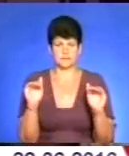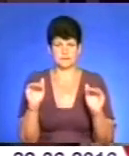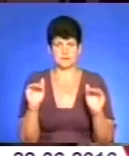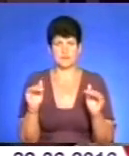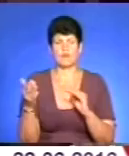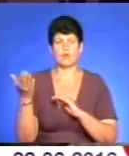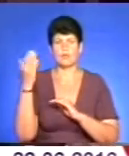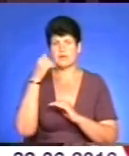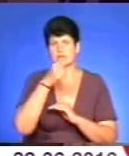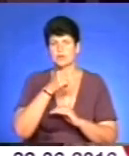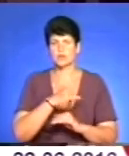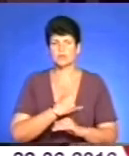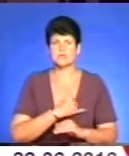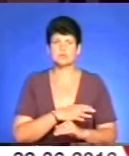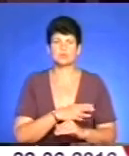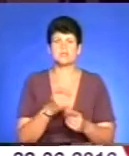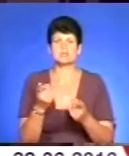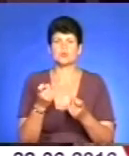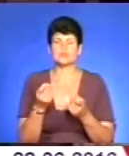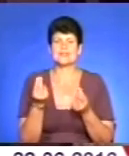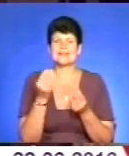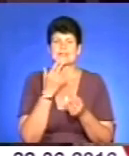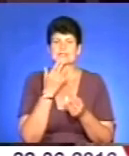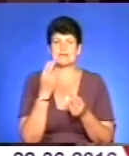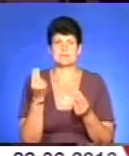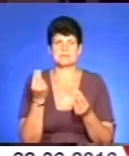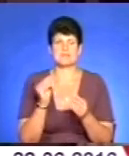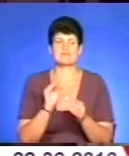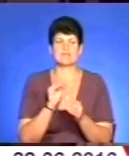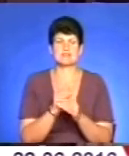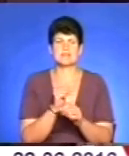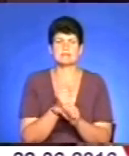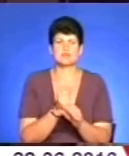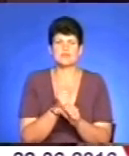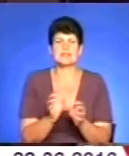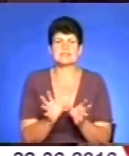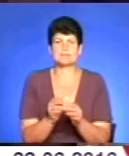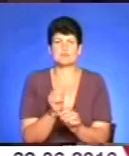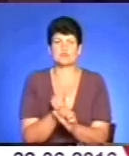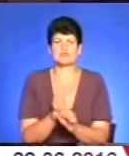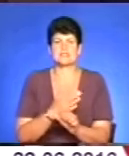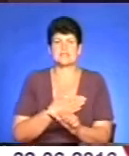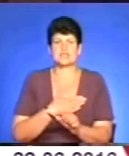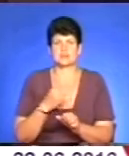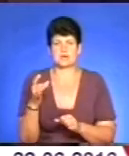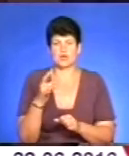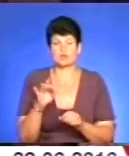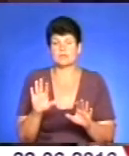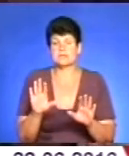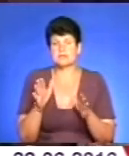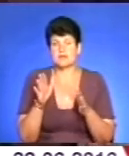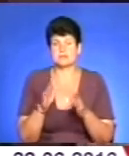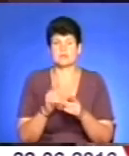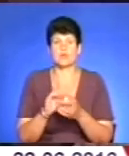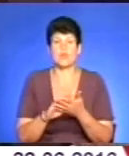попередні роки у нас були залучені іноземні інвестори, які працювали, пробували співпрацювати з нашим районом, але сталося відповідні